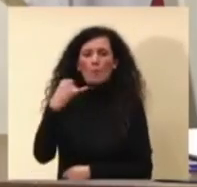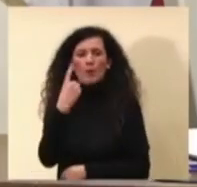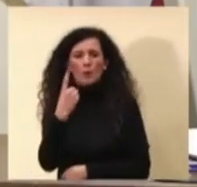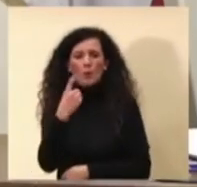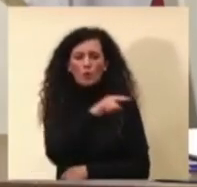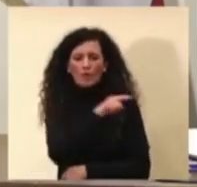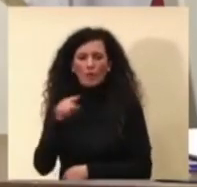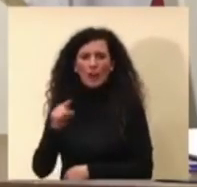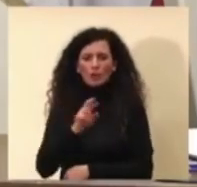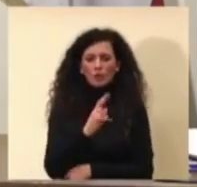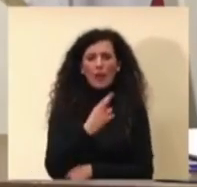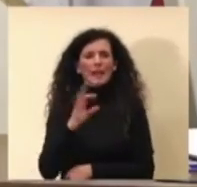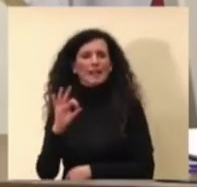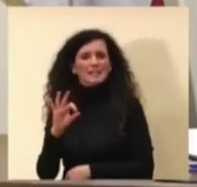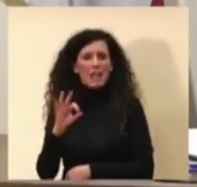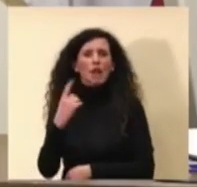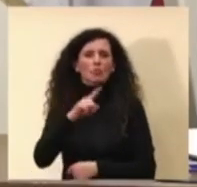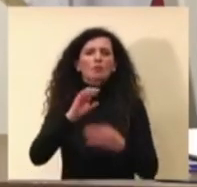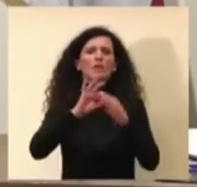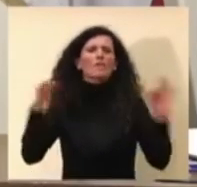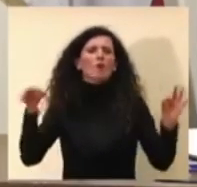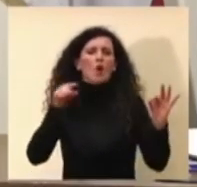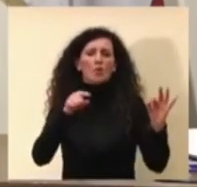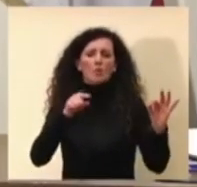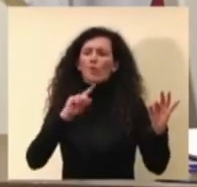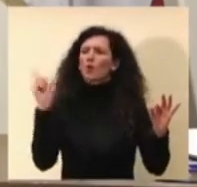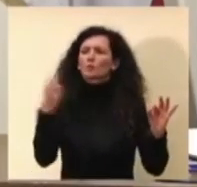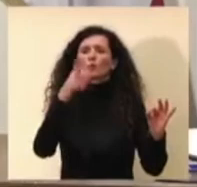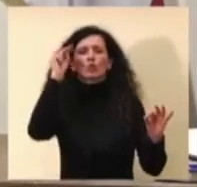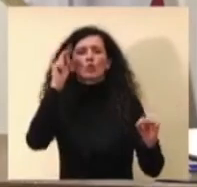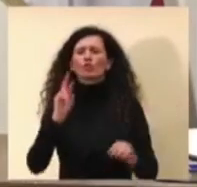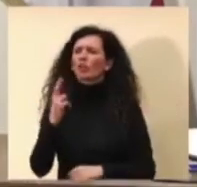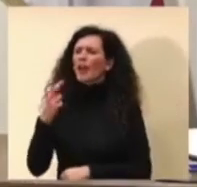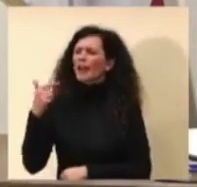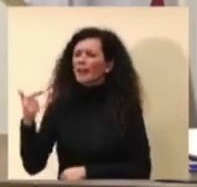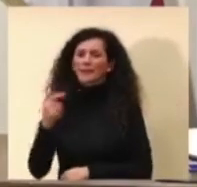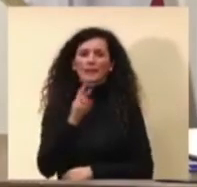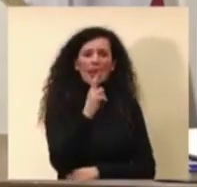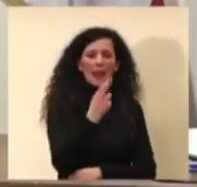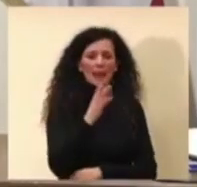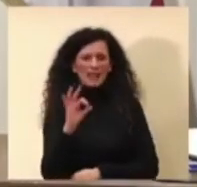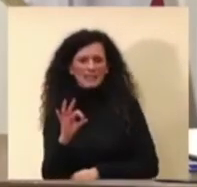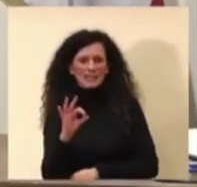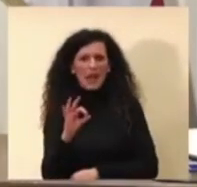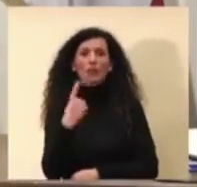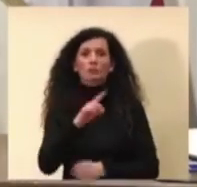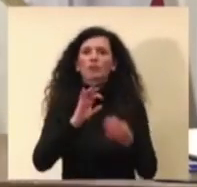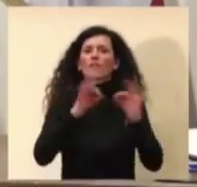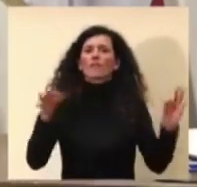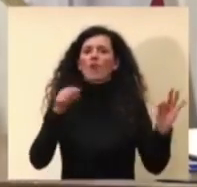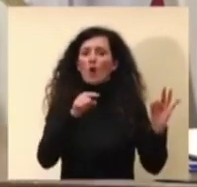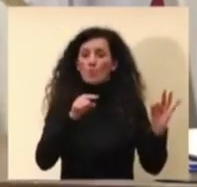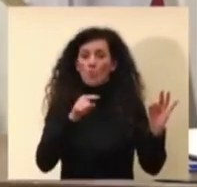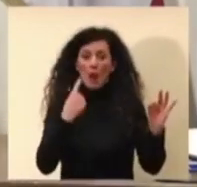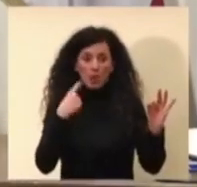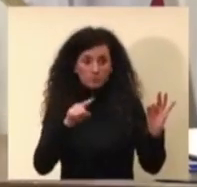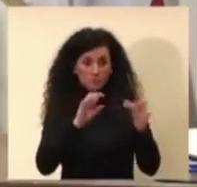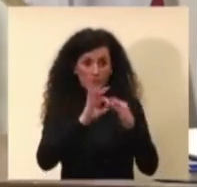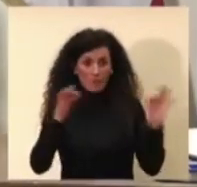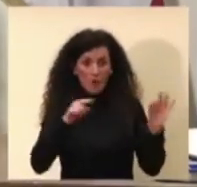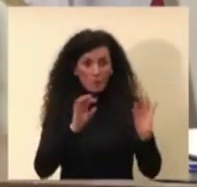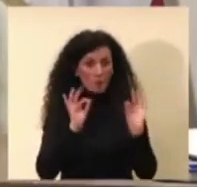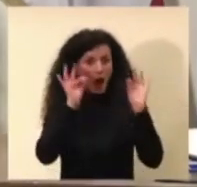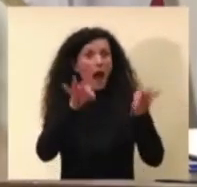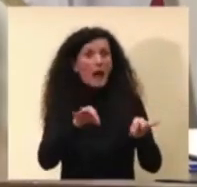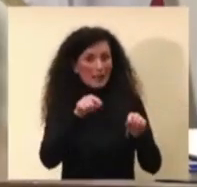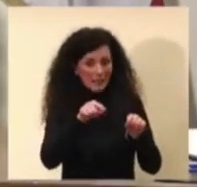l'R con 0. L'R con 0 è, tutti quanti conoscono l'R con T, l'R con 0 è una caratteristica tipica, un parametro tipico di un